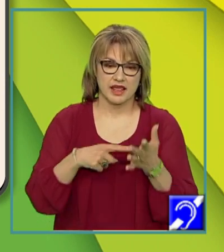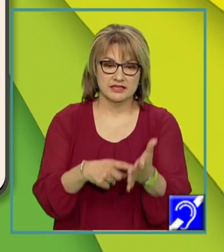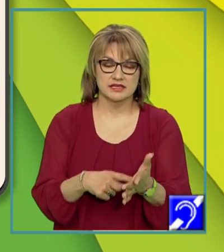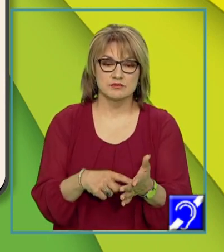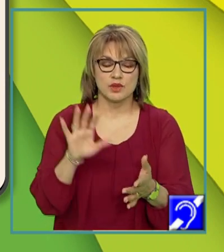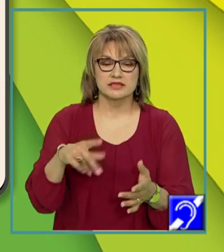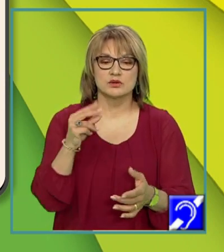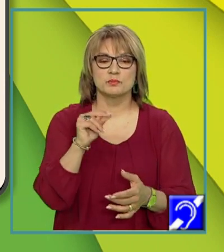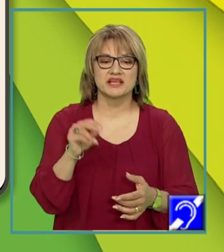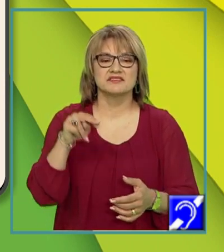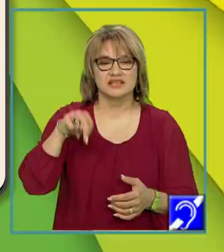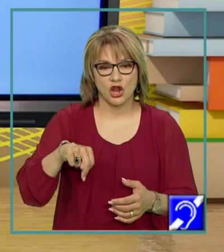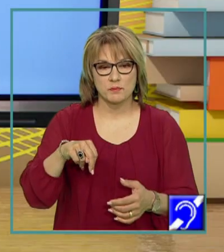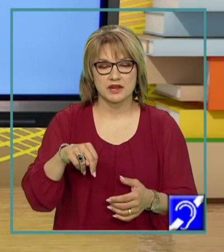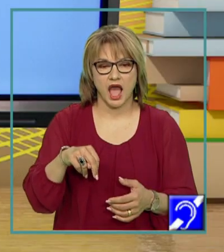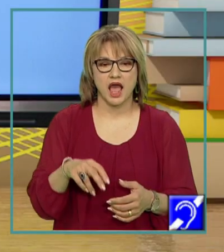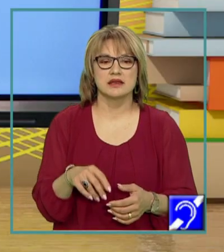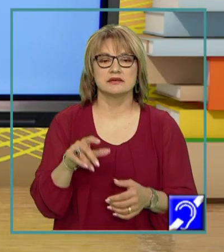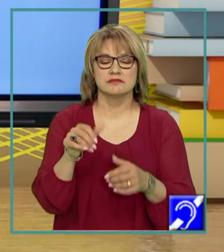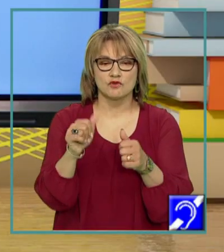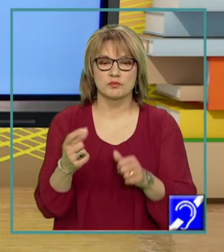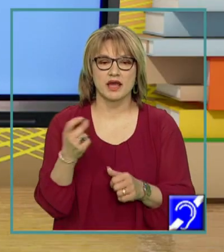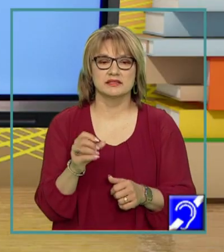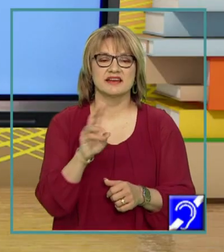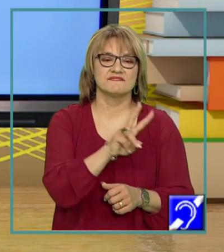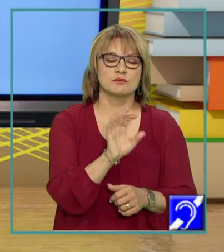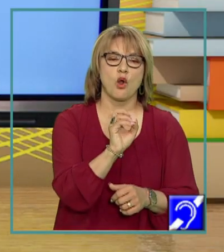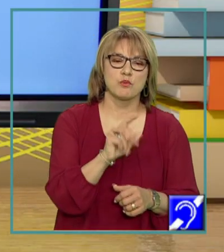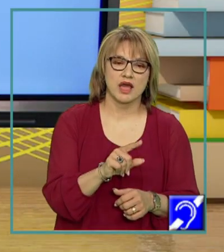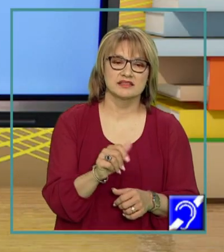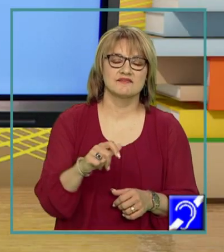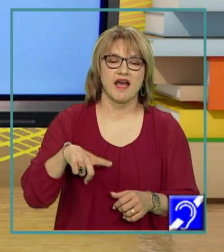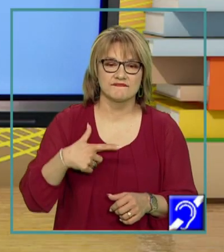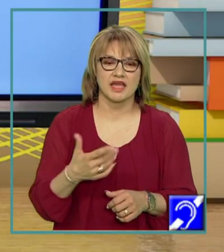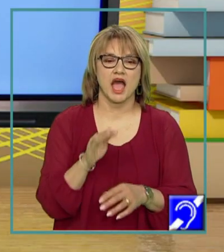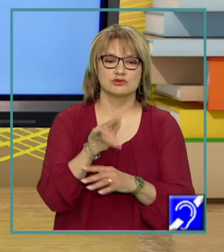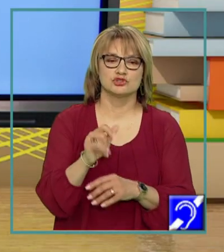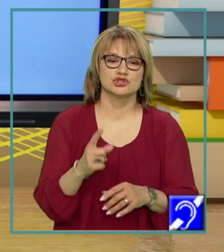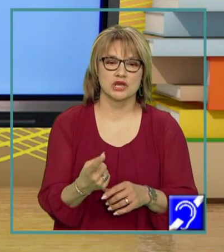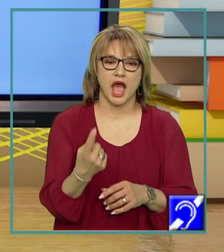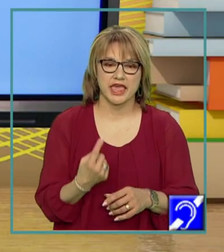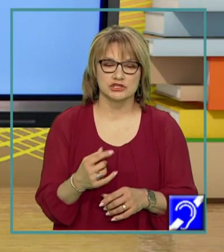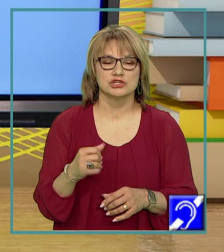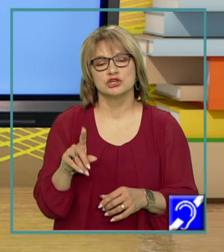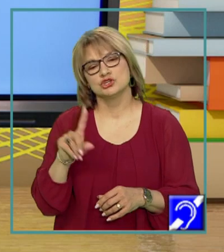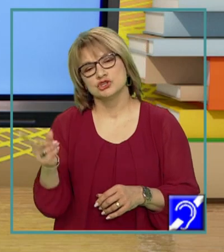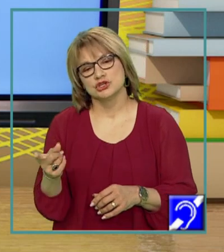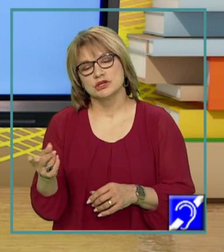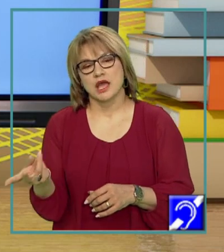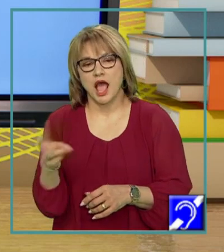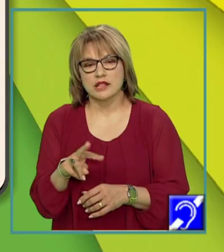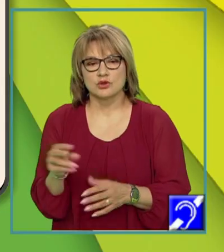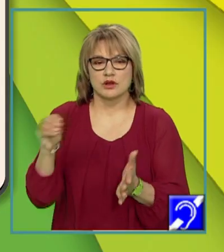că avem un predicat nominal format din verbul copulativ. A fi, a ajunge și a ieși, urmate de un nume